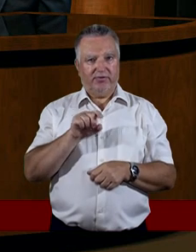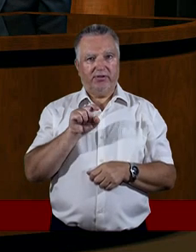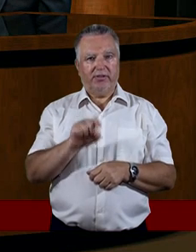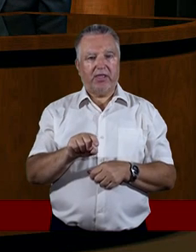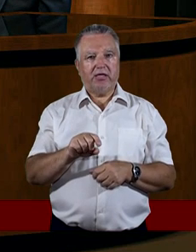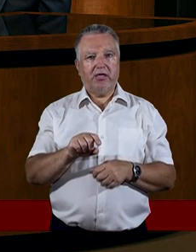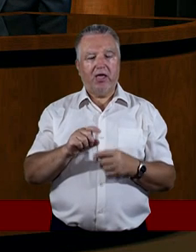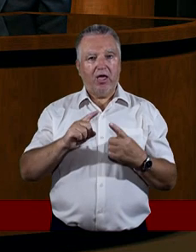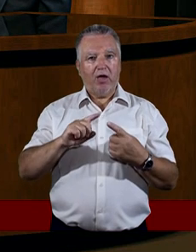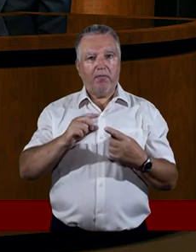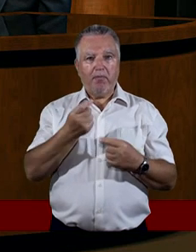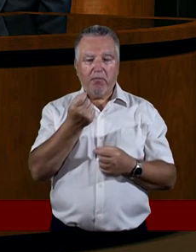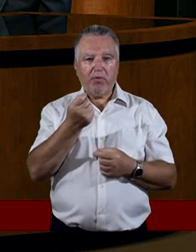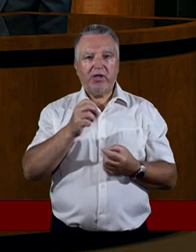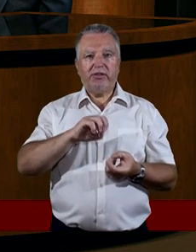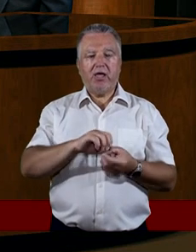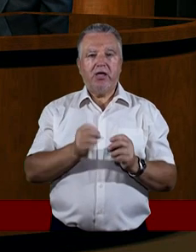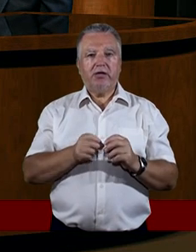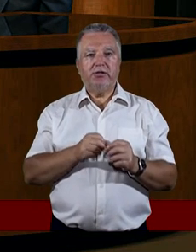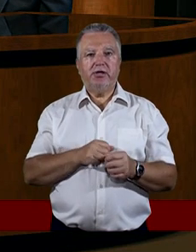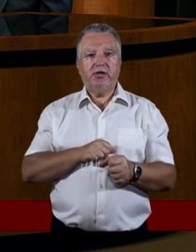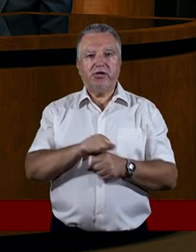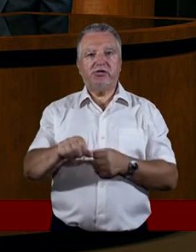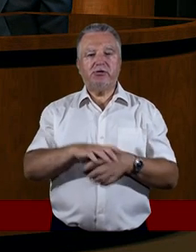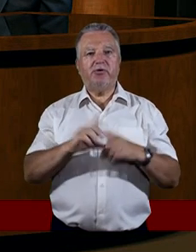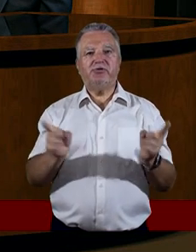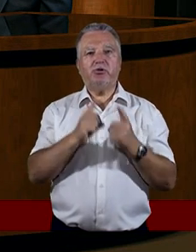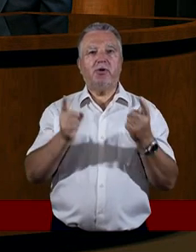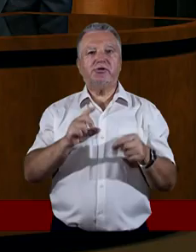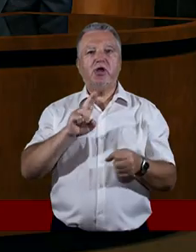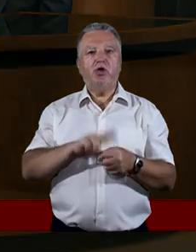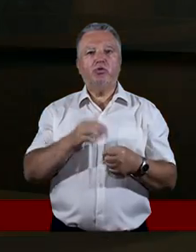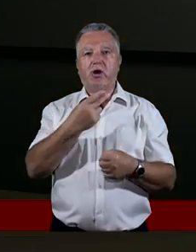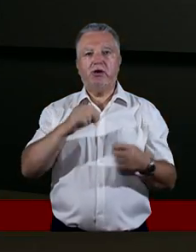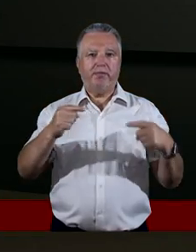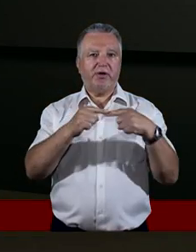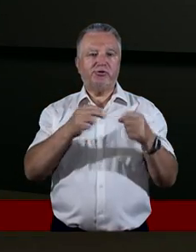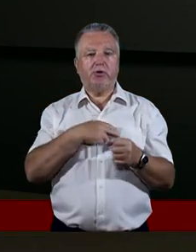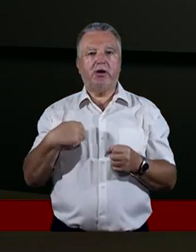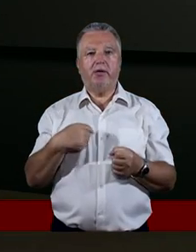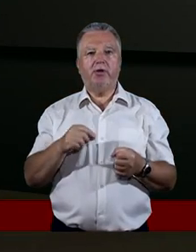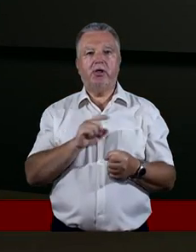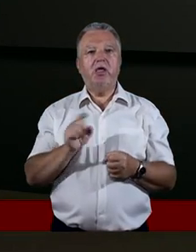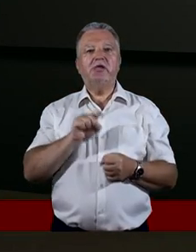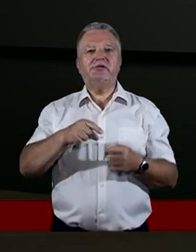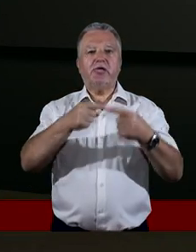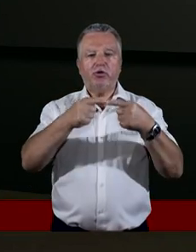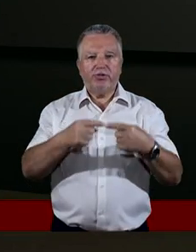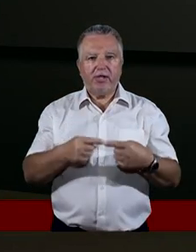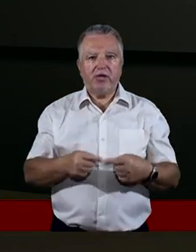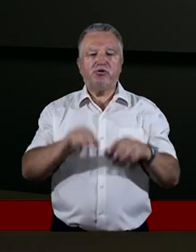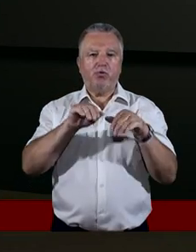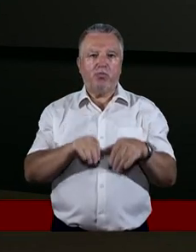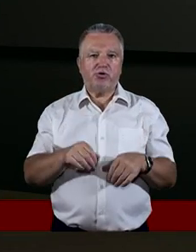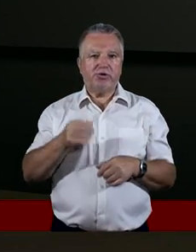zostajemy postawieni w takiej sytuacji, która nie do końca nam pasuje. Z tego tekstu z Księgi Jeremiasza